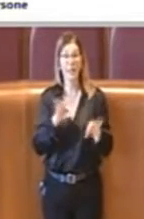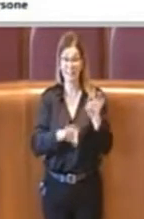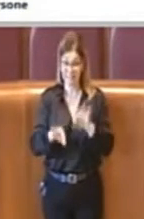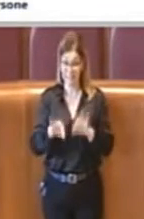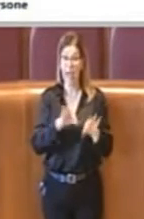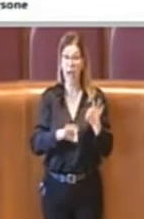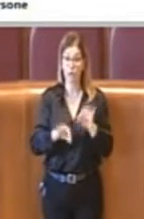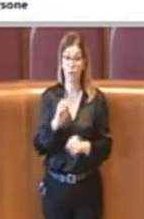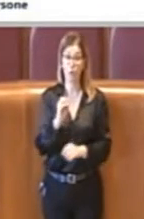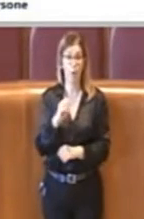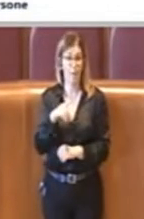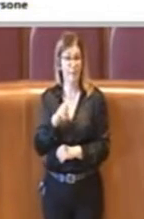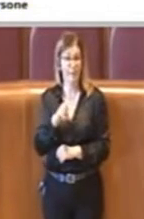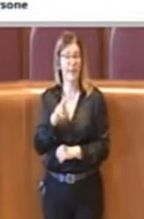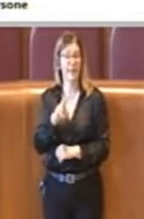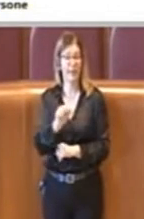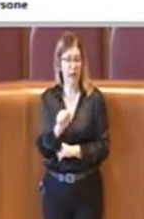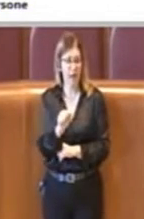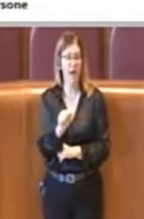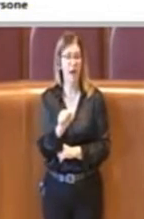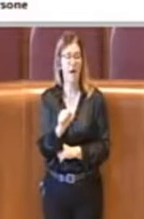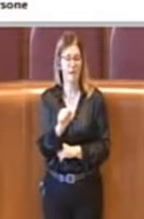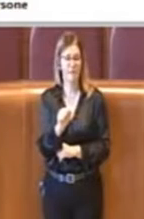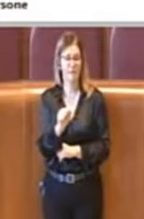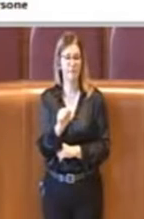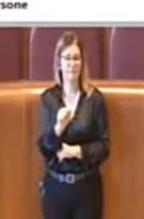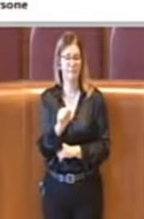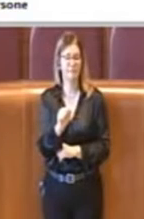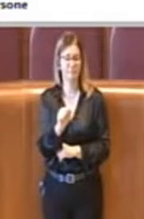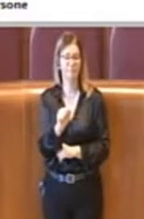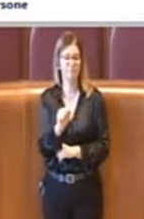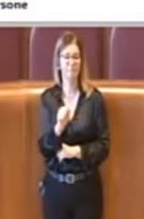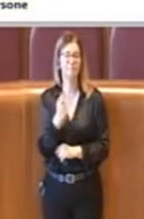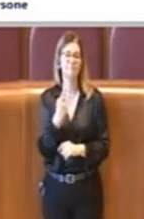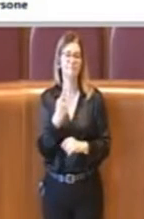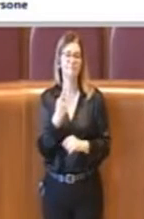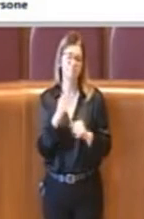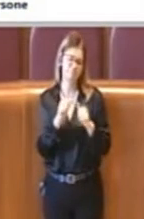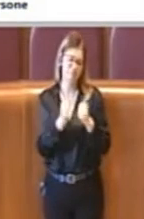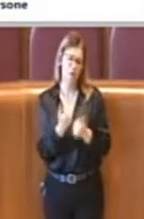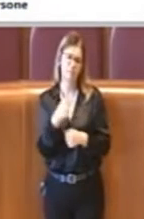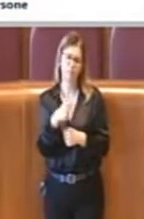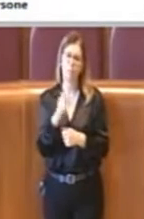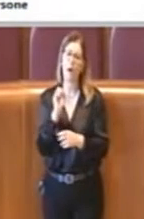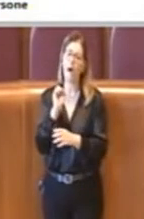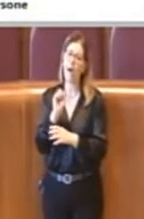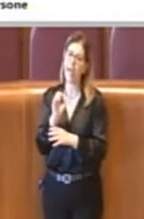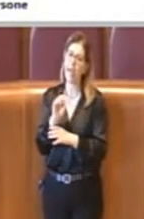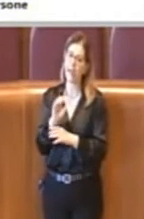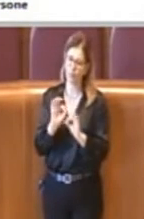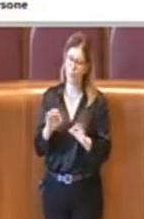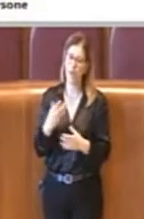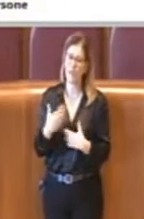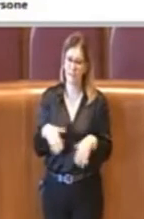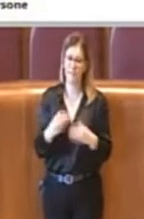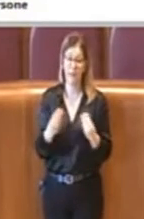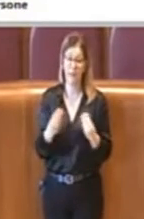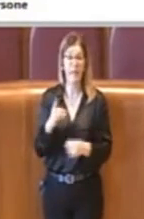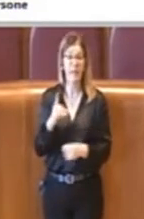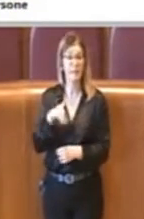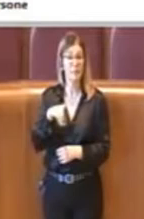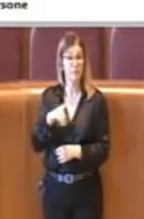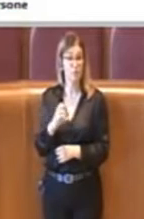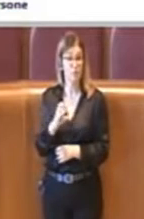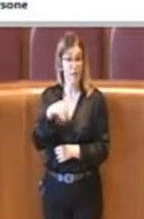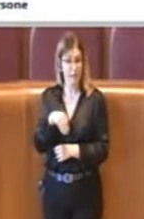'opera assolve di per sé un'alta funzione educativa. Nel DPCM del